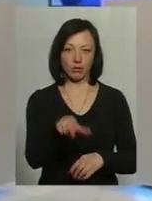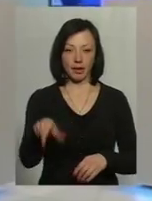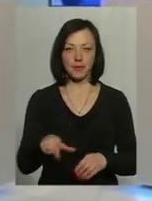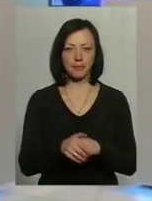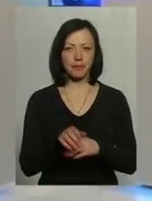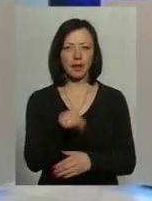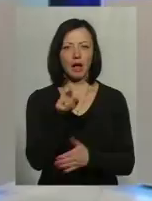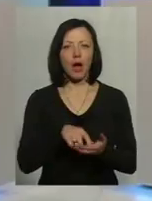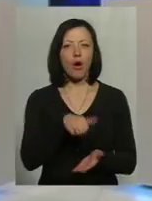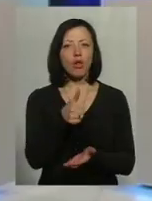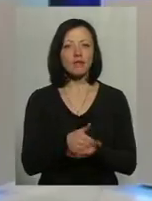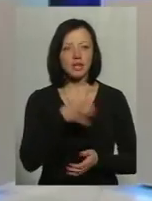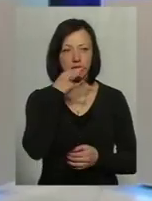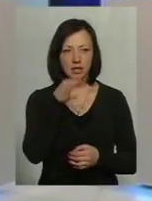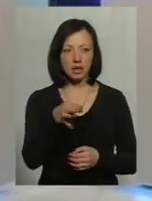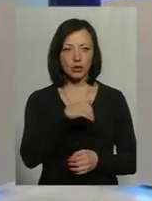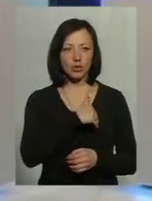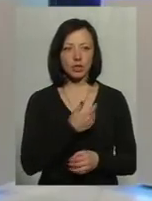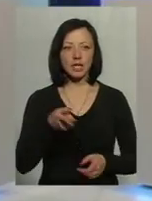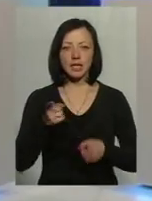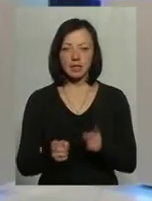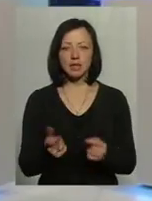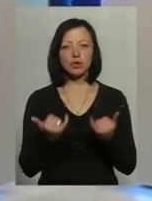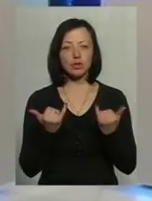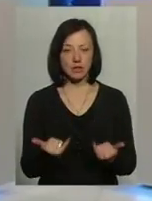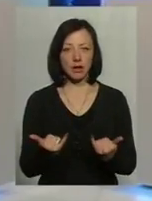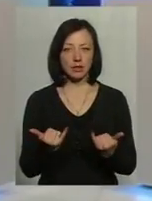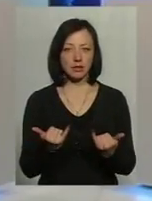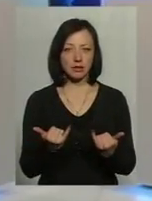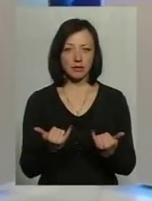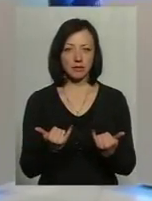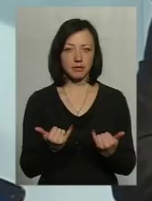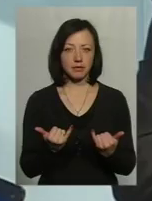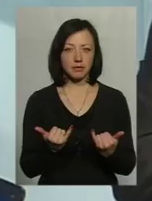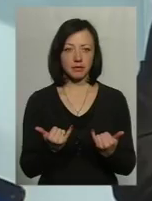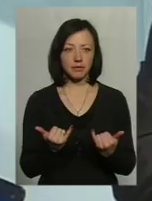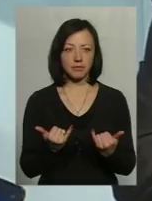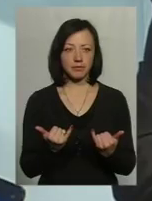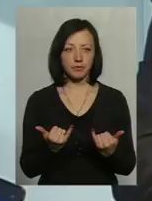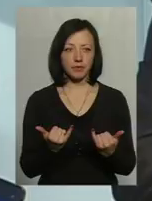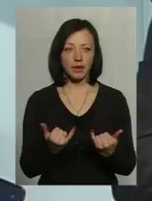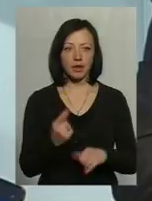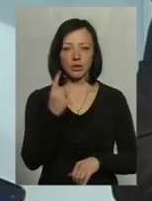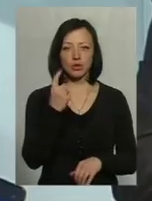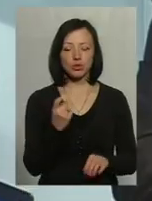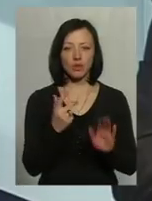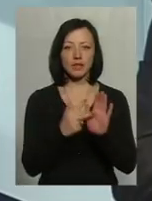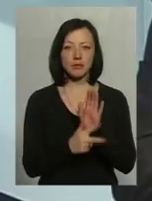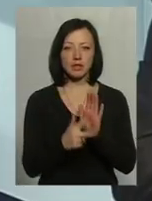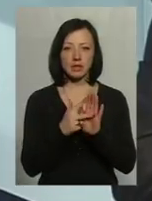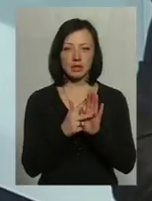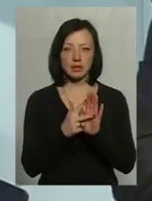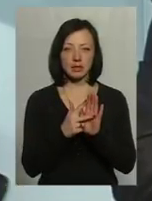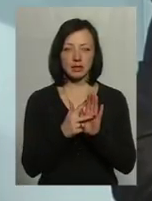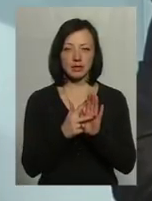я вам хочу сказати, що те, що дійсно зараз практично на 180 градусів